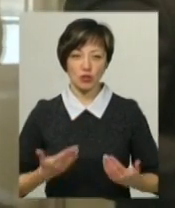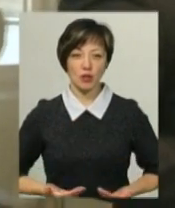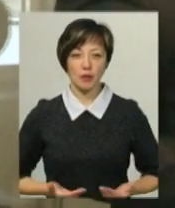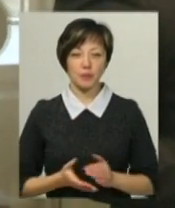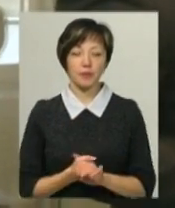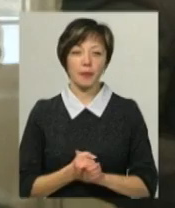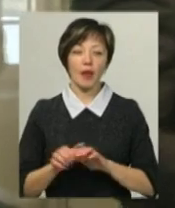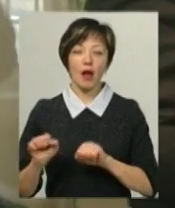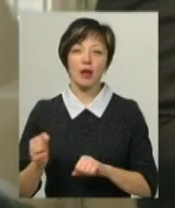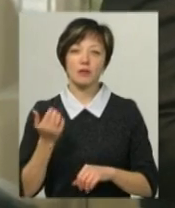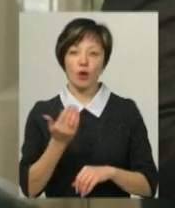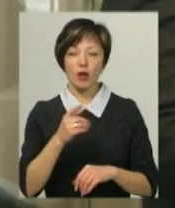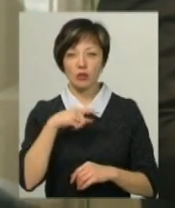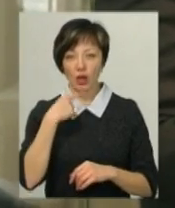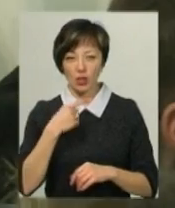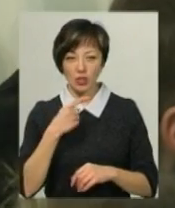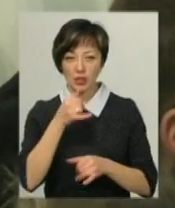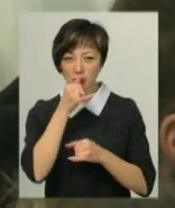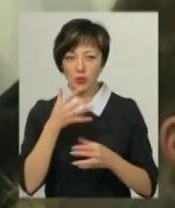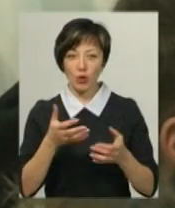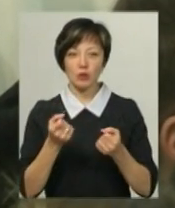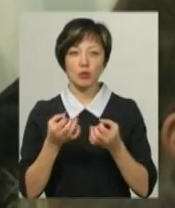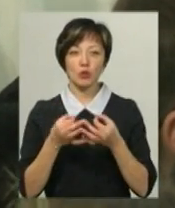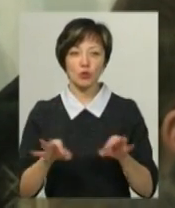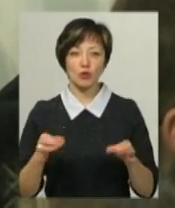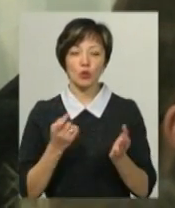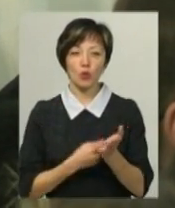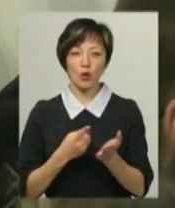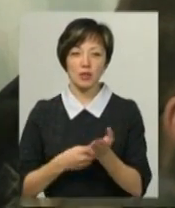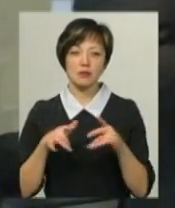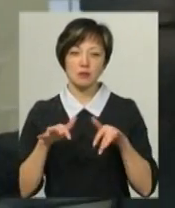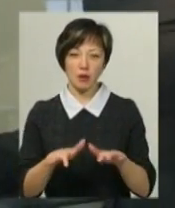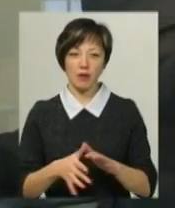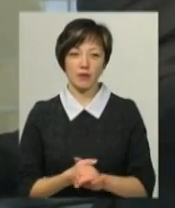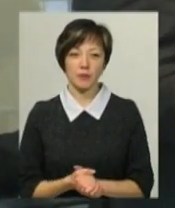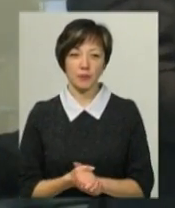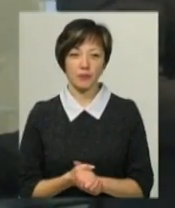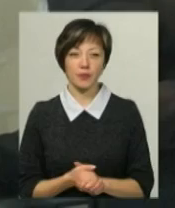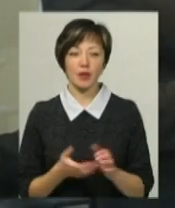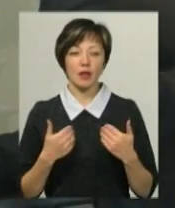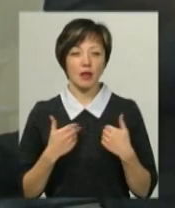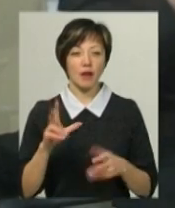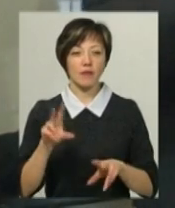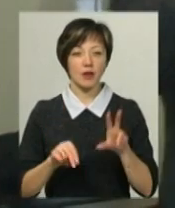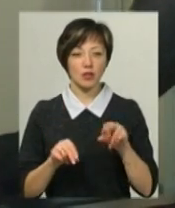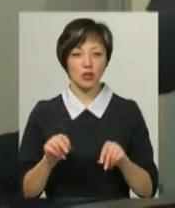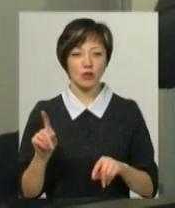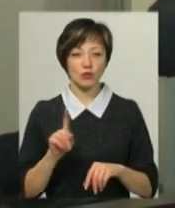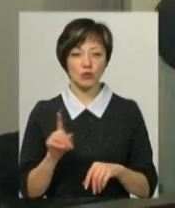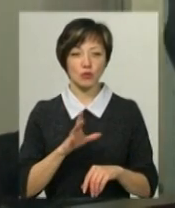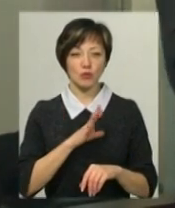Адвокат Романа Миколаєва каже, не зміг отримати доступу до речових доказів справи. Я бажаю, що була розв'язана